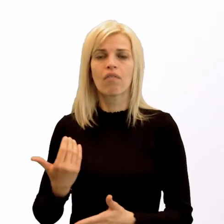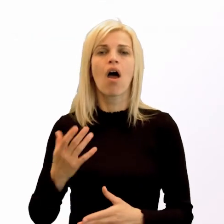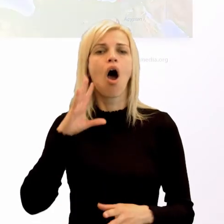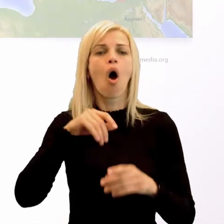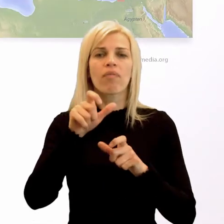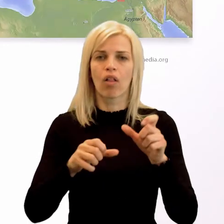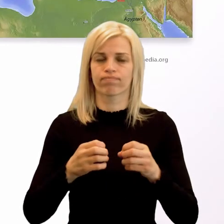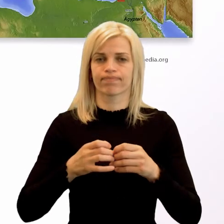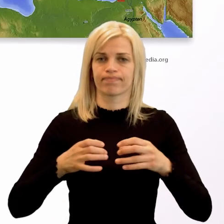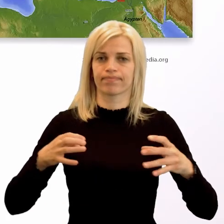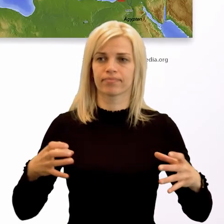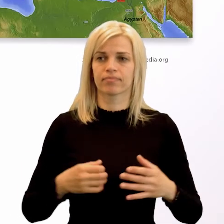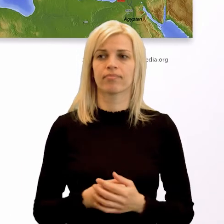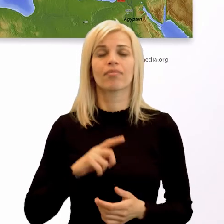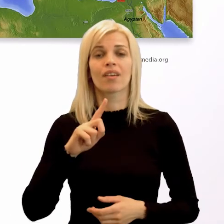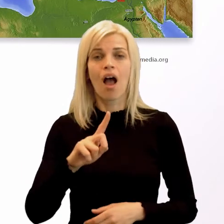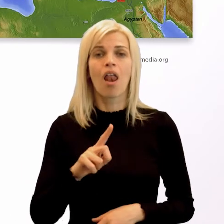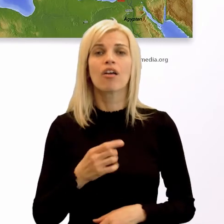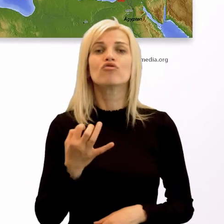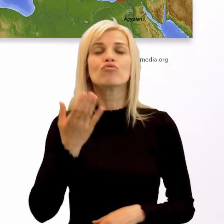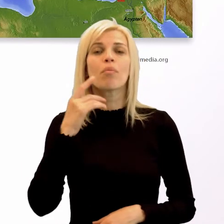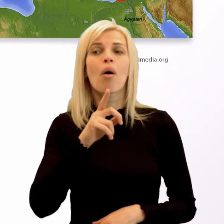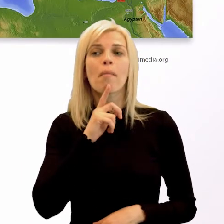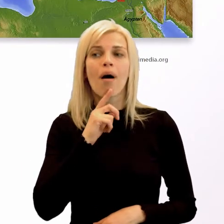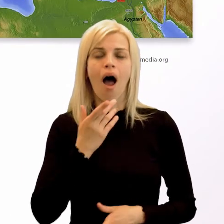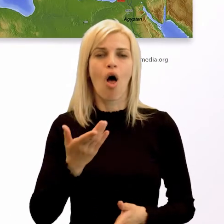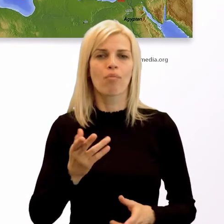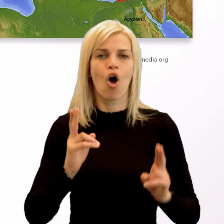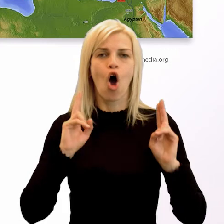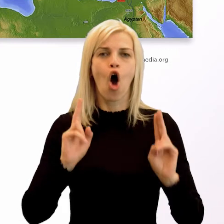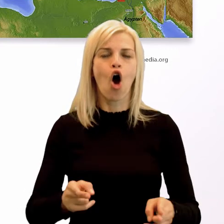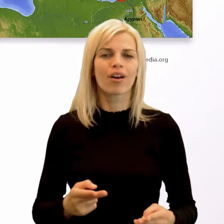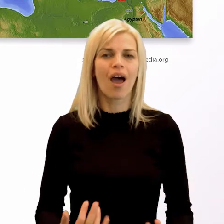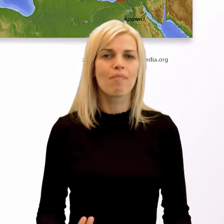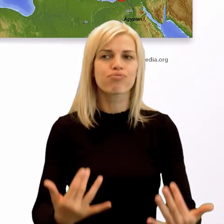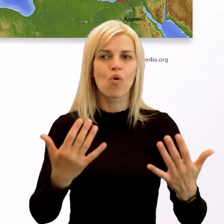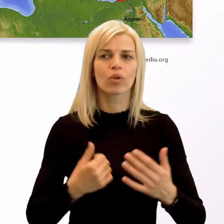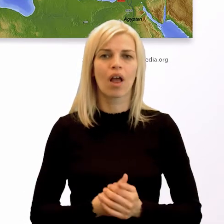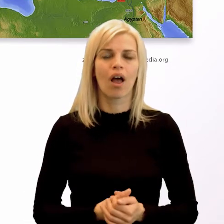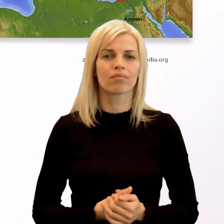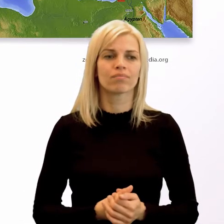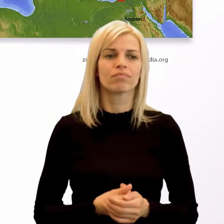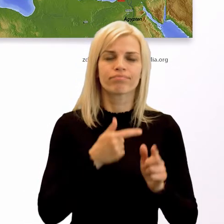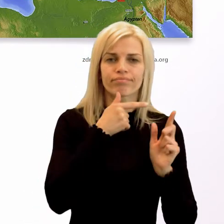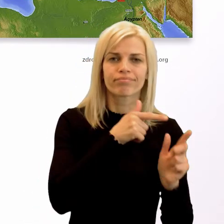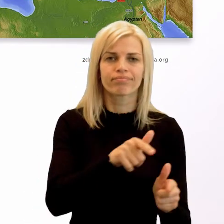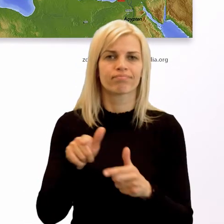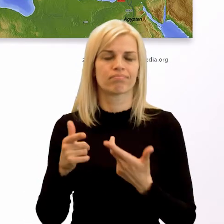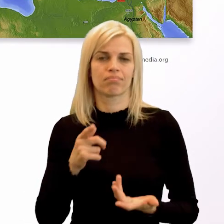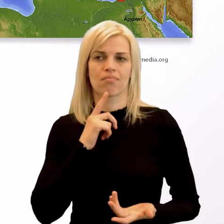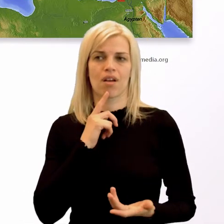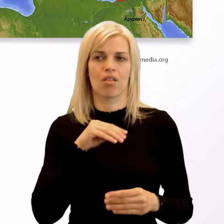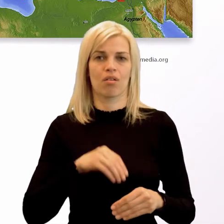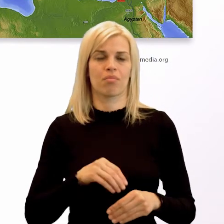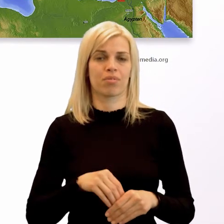Čo ovšak nepribudalo, bola orná pôda. Nevedela ich všetkých uživiť. A tak sa greci stali prvými ekonomickými migrantmi,